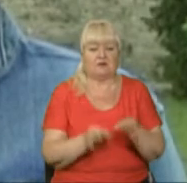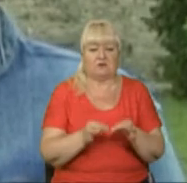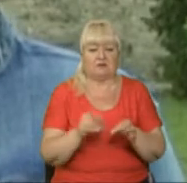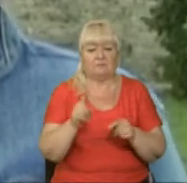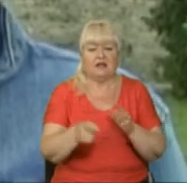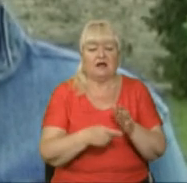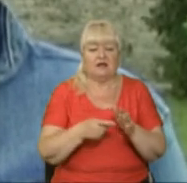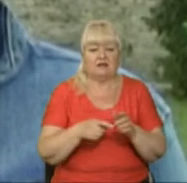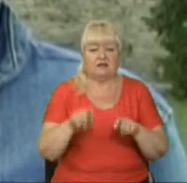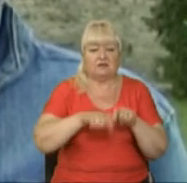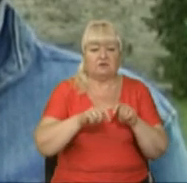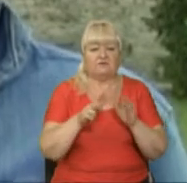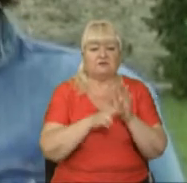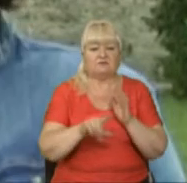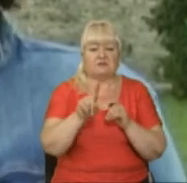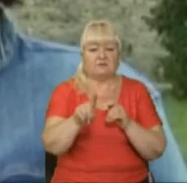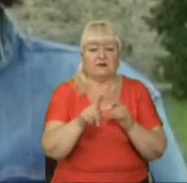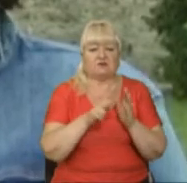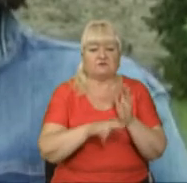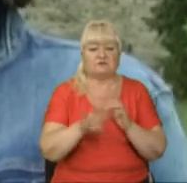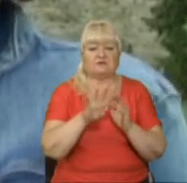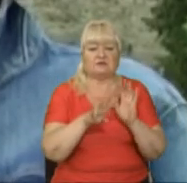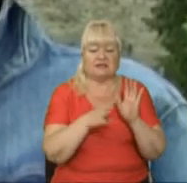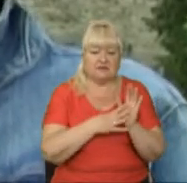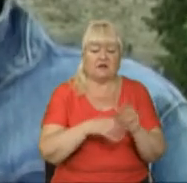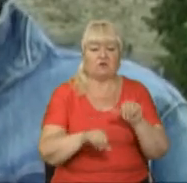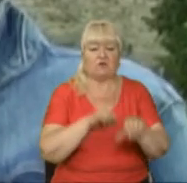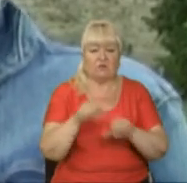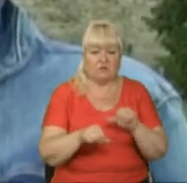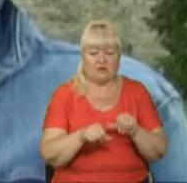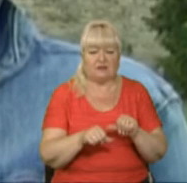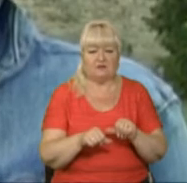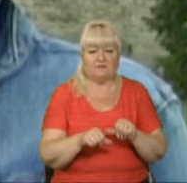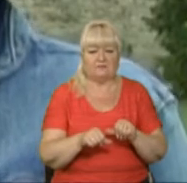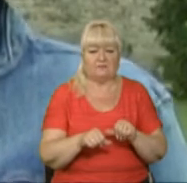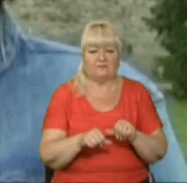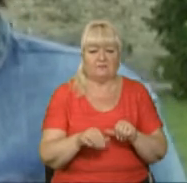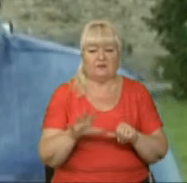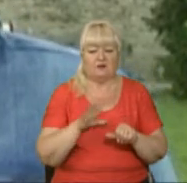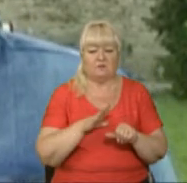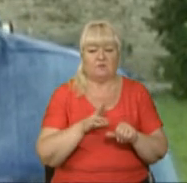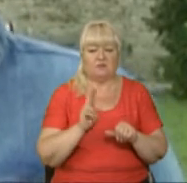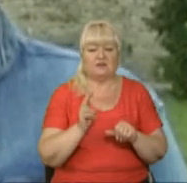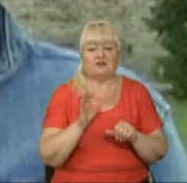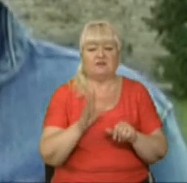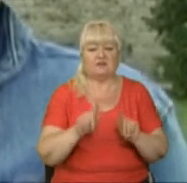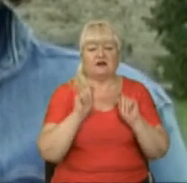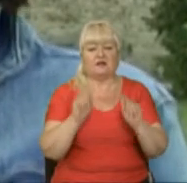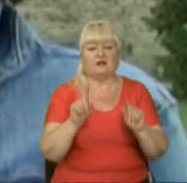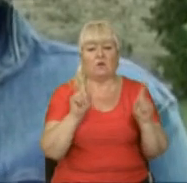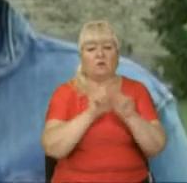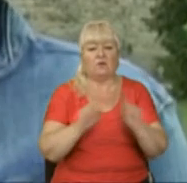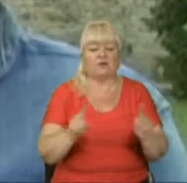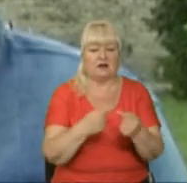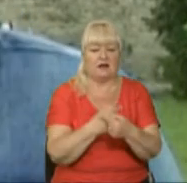81-89 років з перервами на Боярському кварталі дали унікальні речі,